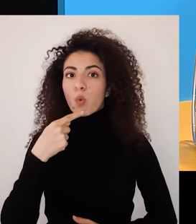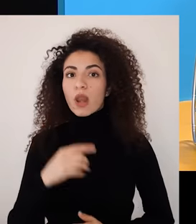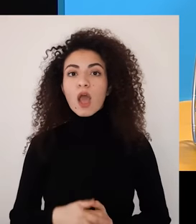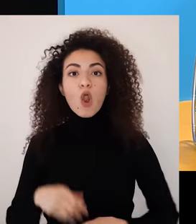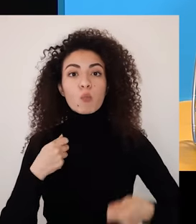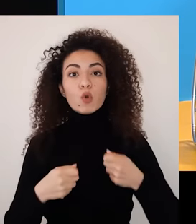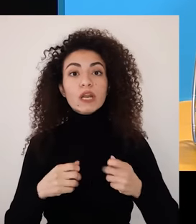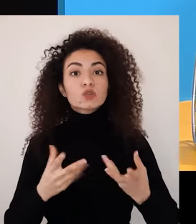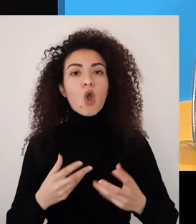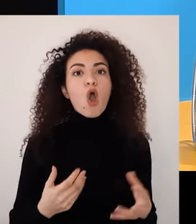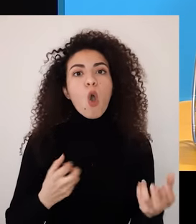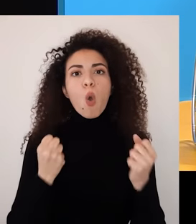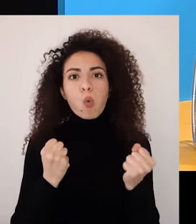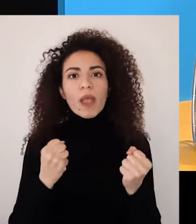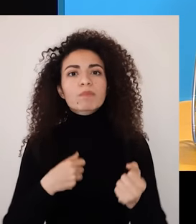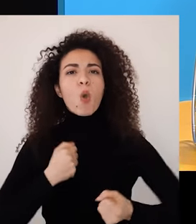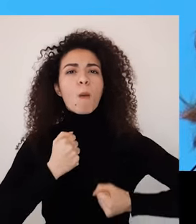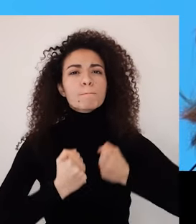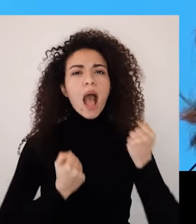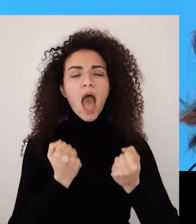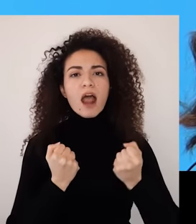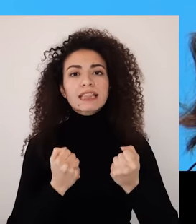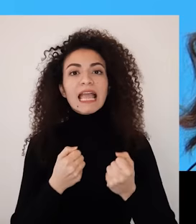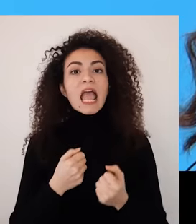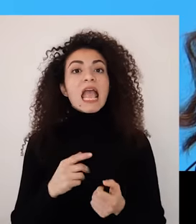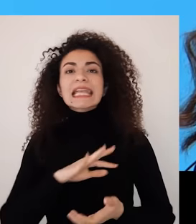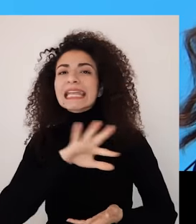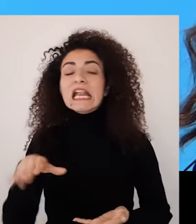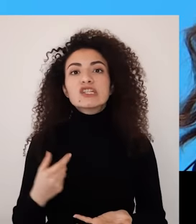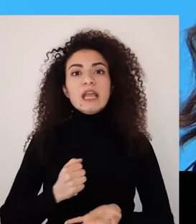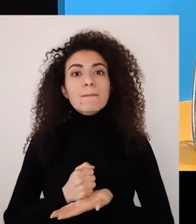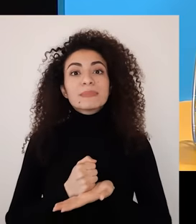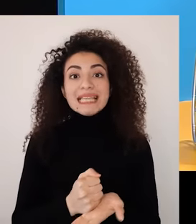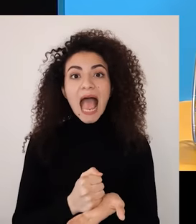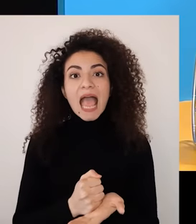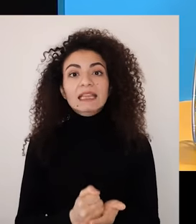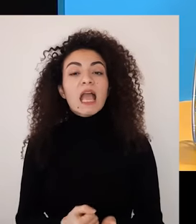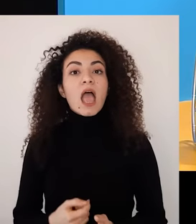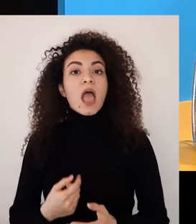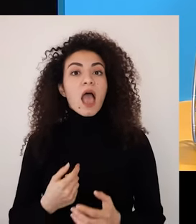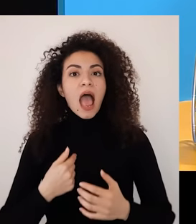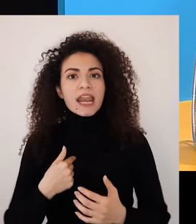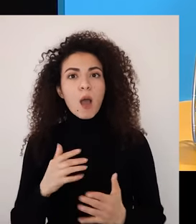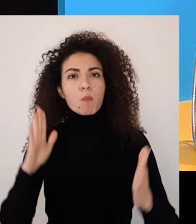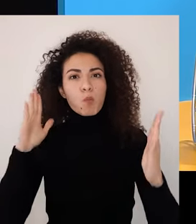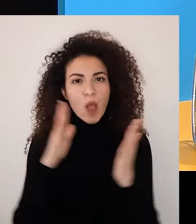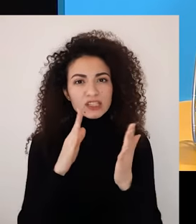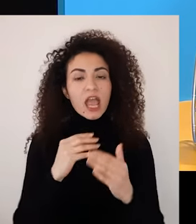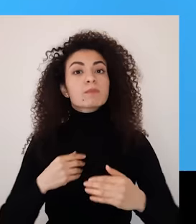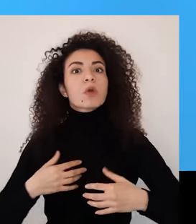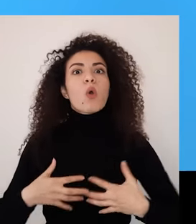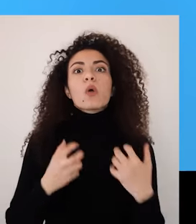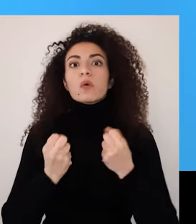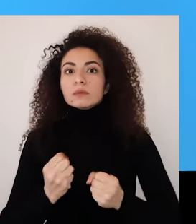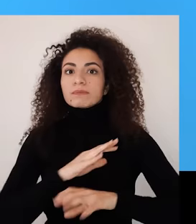والقوة أو الصلاب العقلية قد ترتبط أيضا بكلمات مثل الحب الامتنان والإيمان